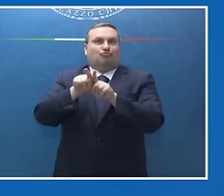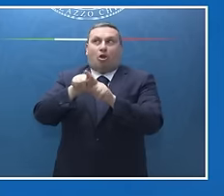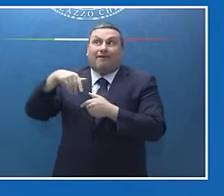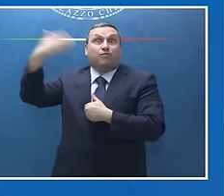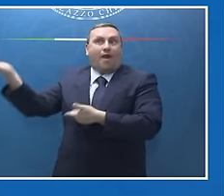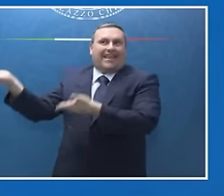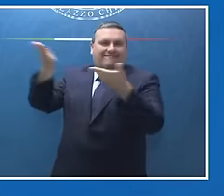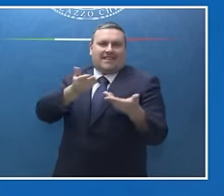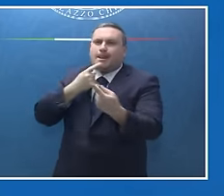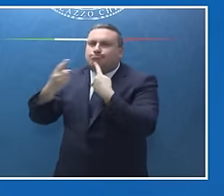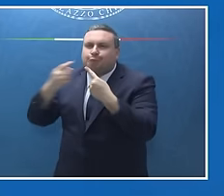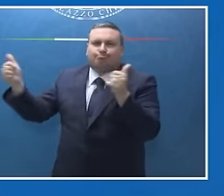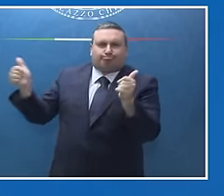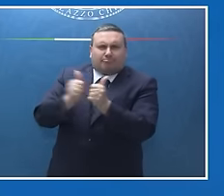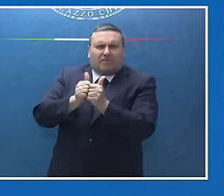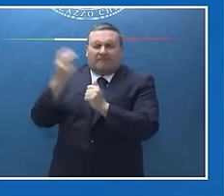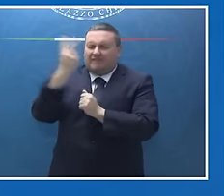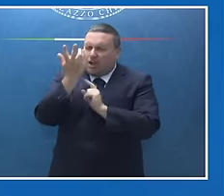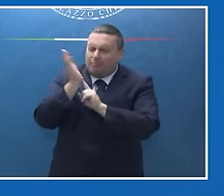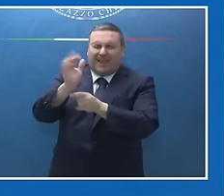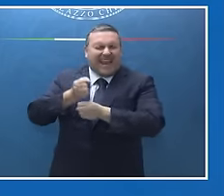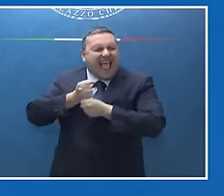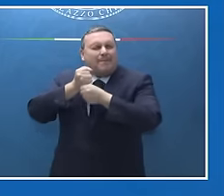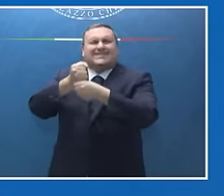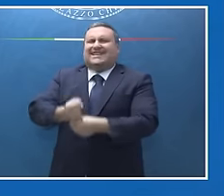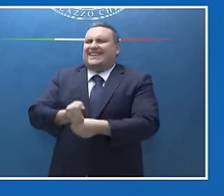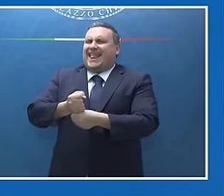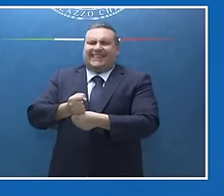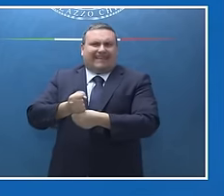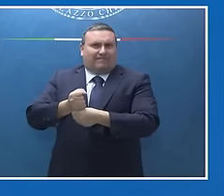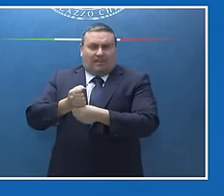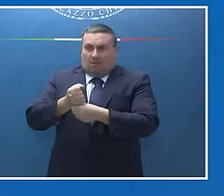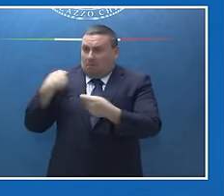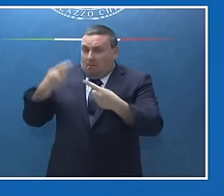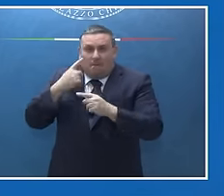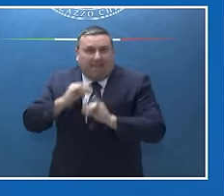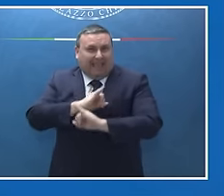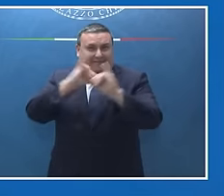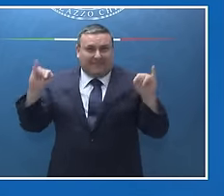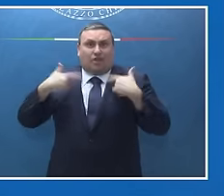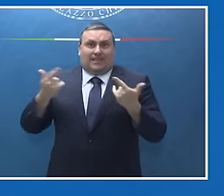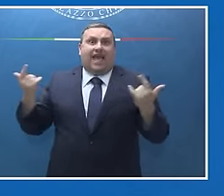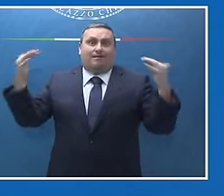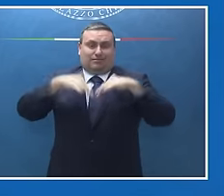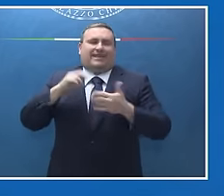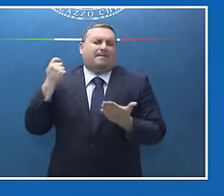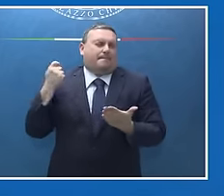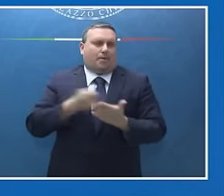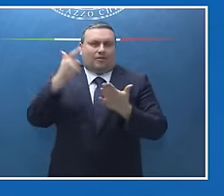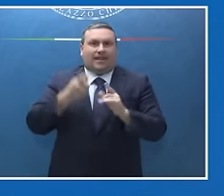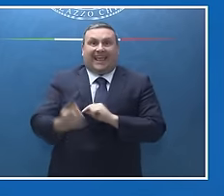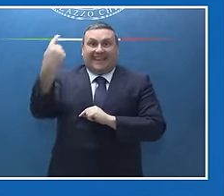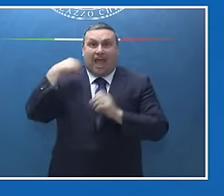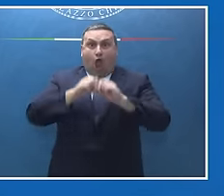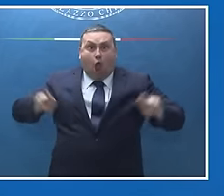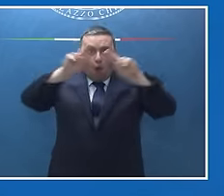rappresentative di sempre, che credo abbiano reso questo vertice ancora più significativo. Noi abbiamo ospitato i vertici di ONU,